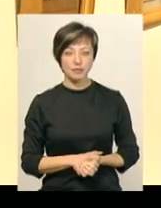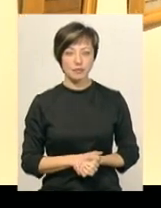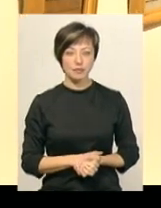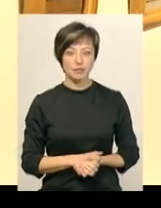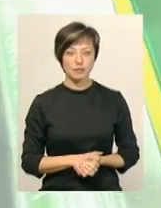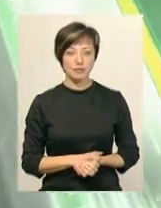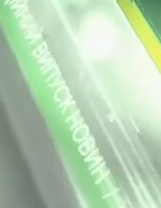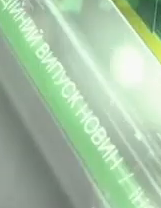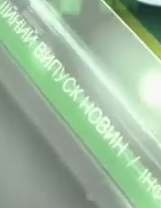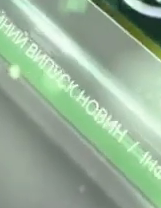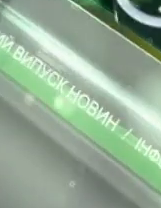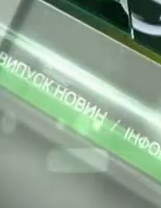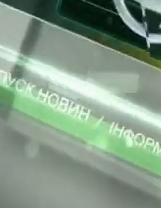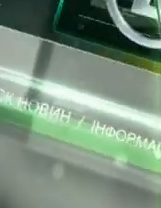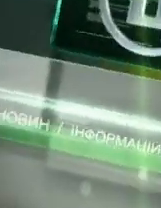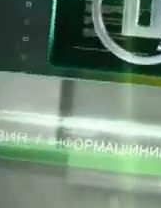Поділля Центр.